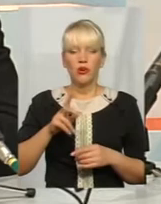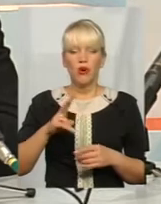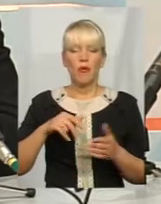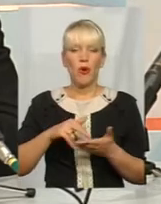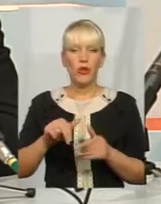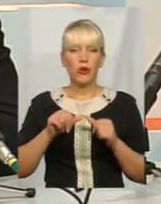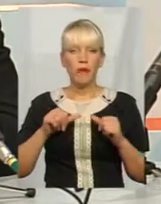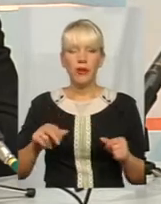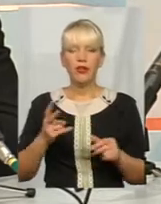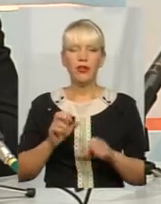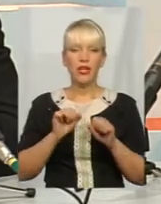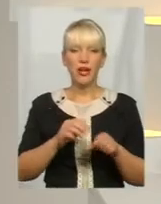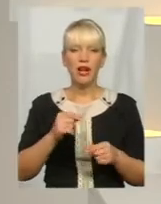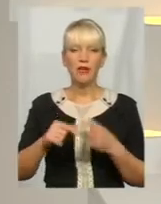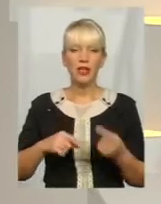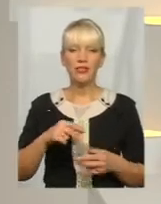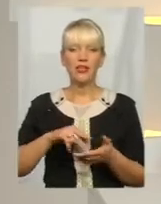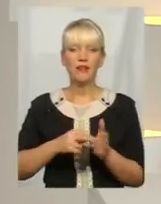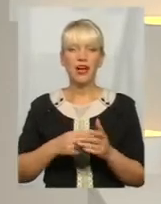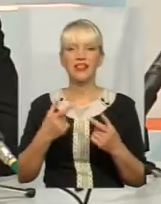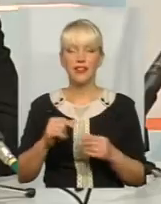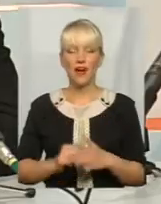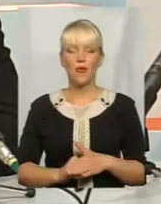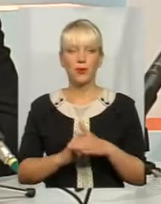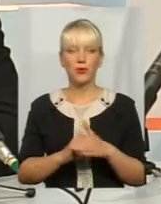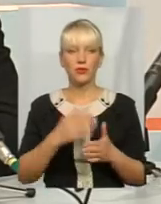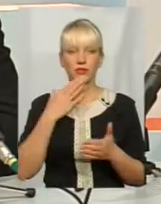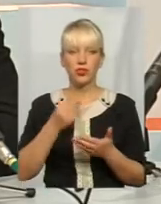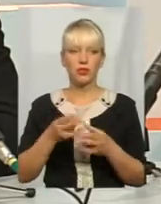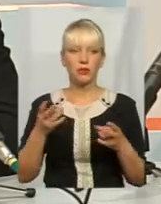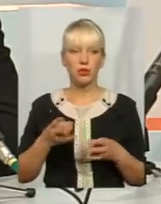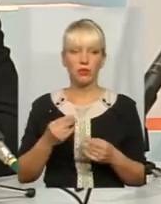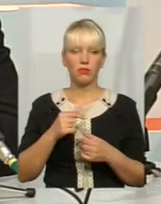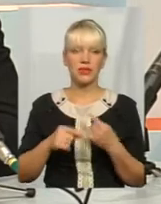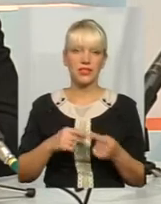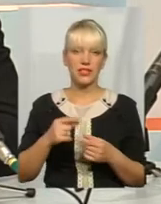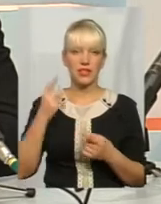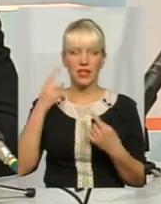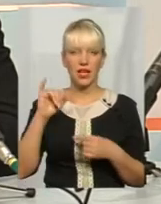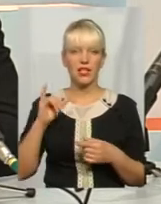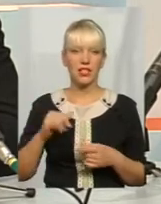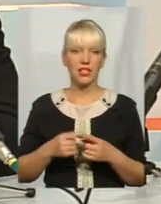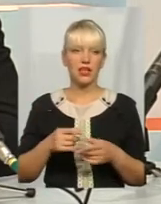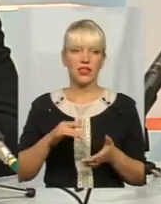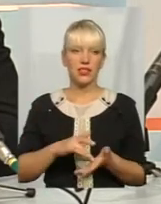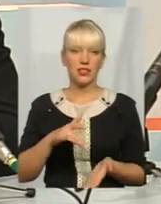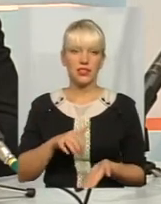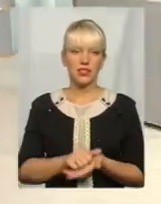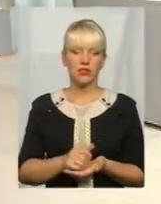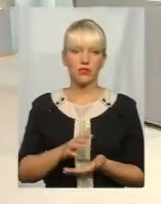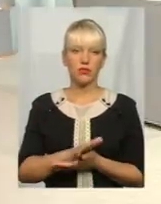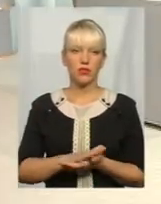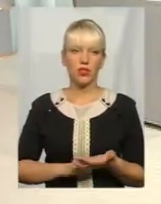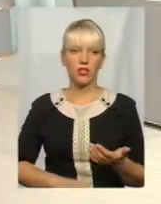захищає свій бізнес-план, де вона обґрунтовує потребу своєї бізнес-ідеї. І, звичайно, центр зайнятості в